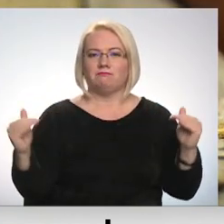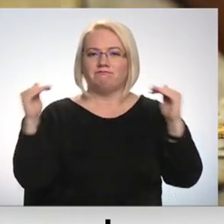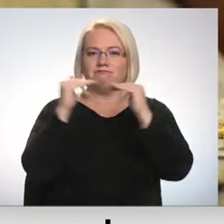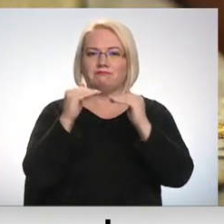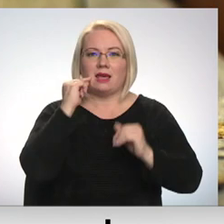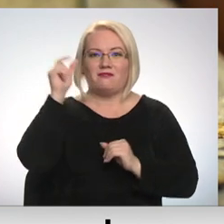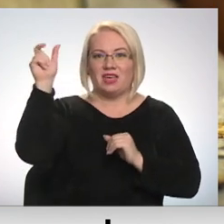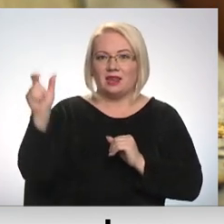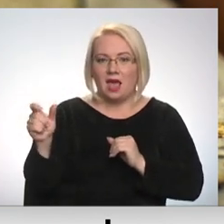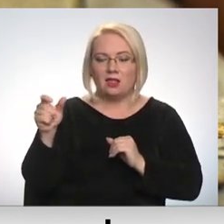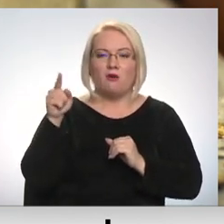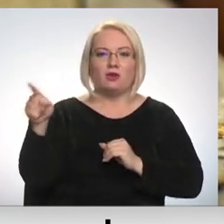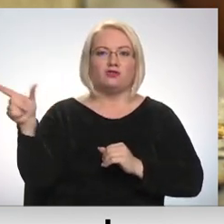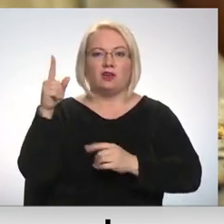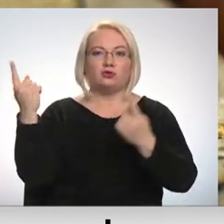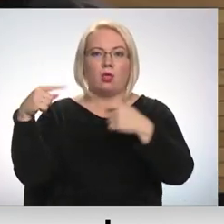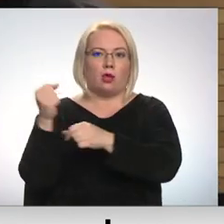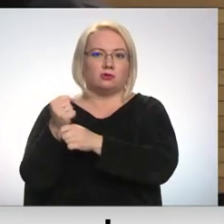kurš darba tirgū bijis visu laiku.